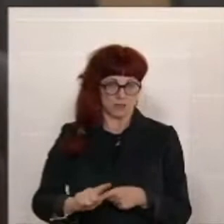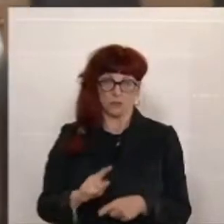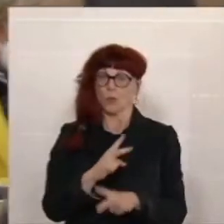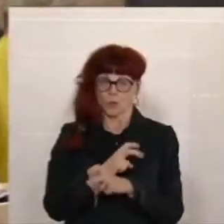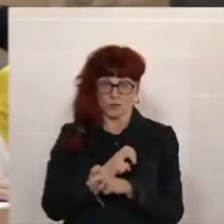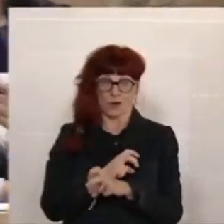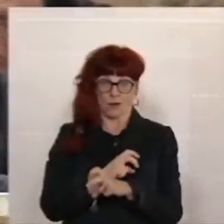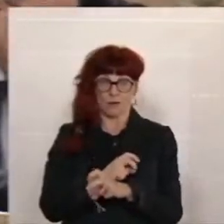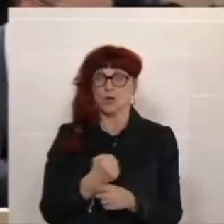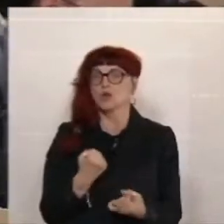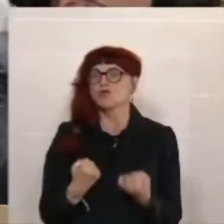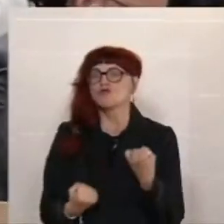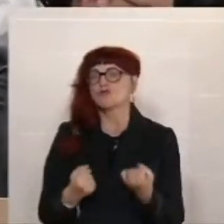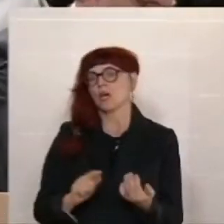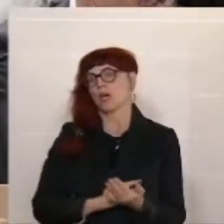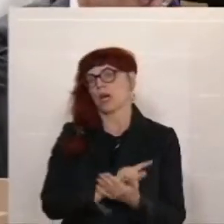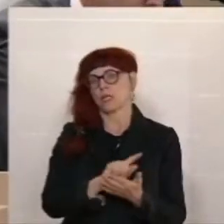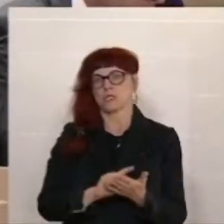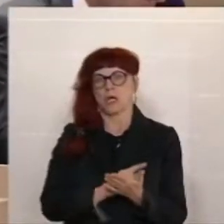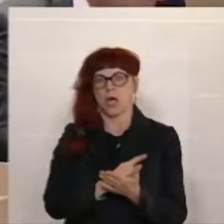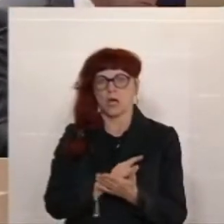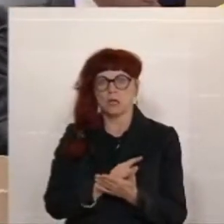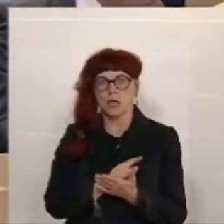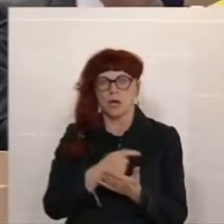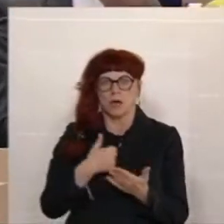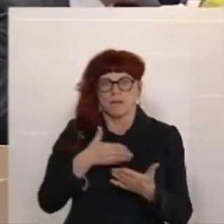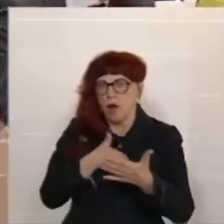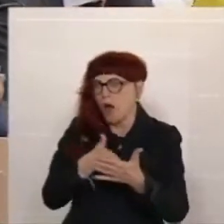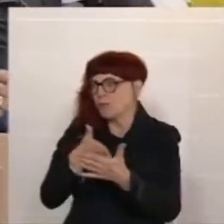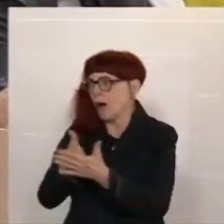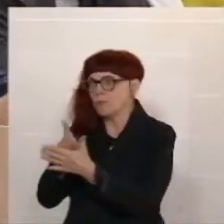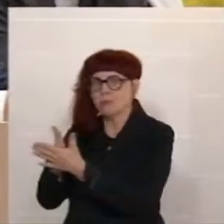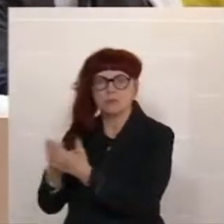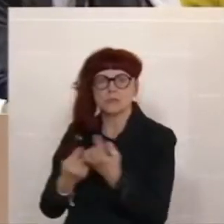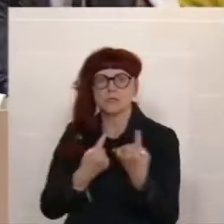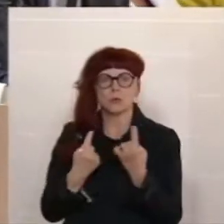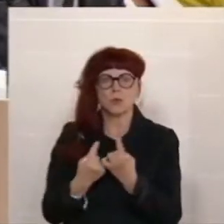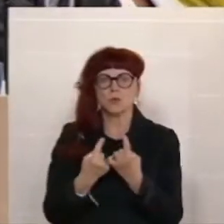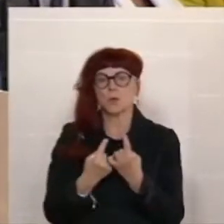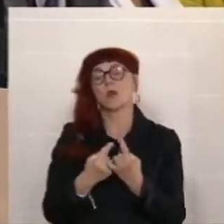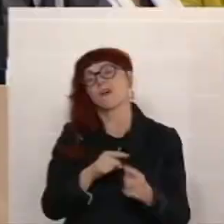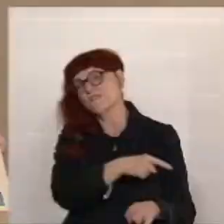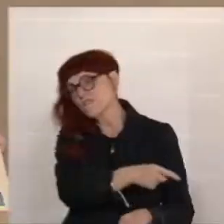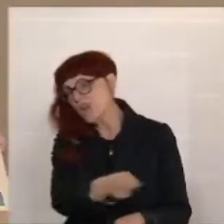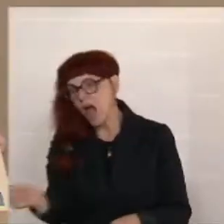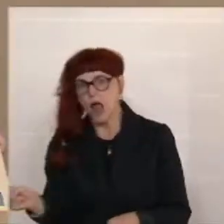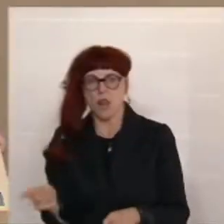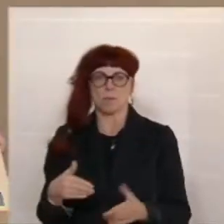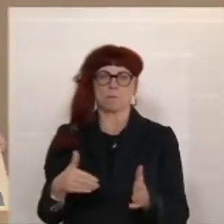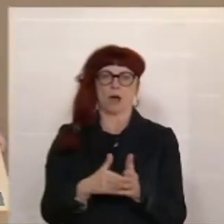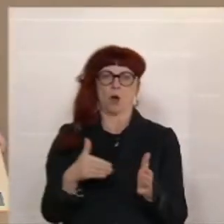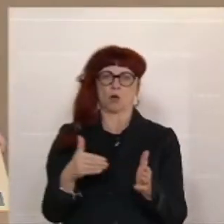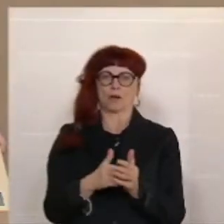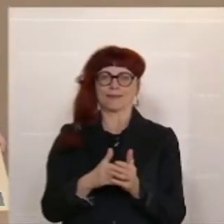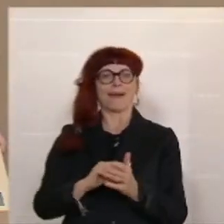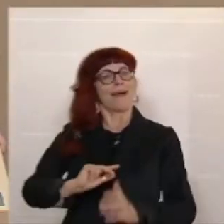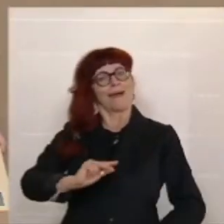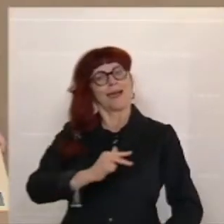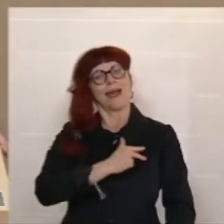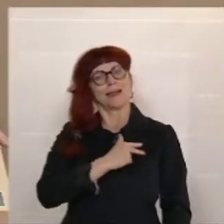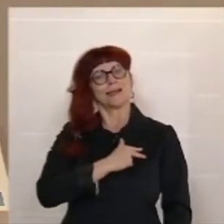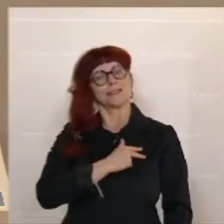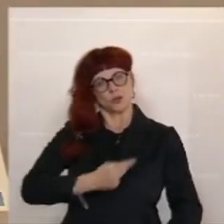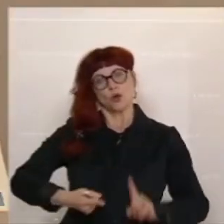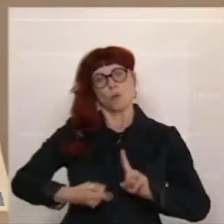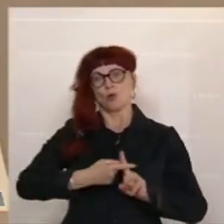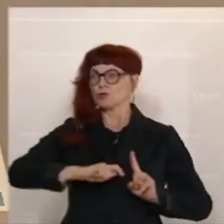schwierigen Zeit, in dieser Ausweglosigkeit. Und genau das brauchen wir alle, eine realistische Zuversicht, dass wir das